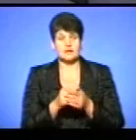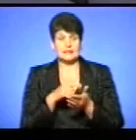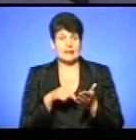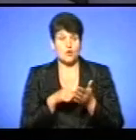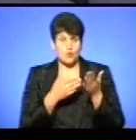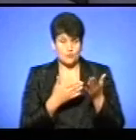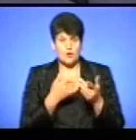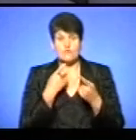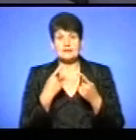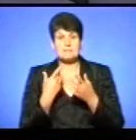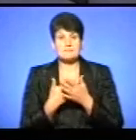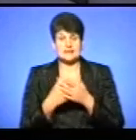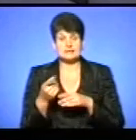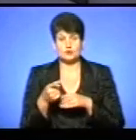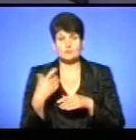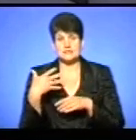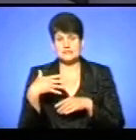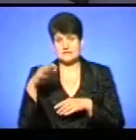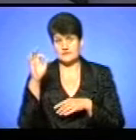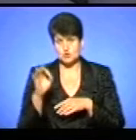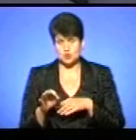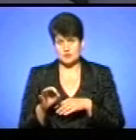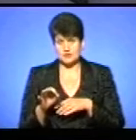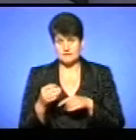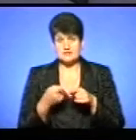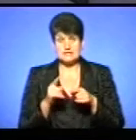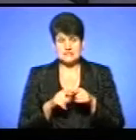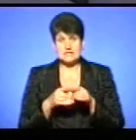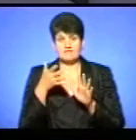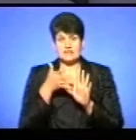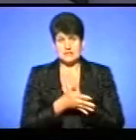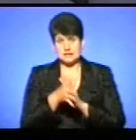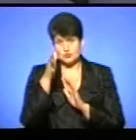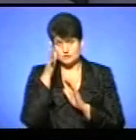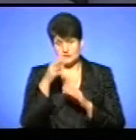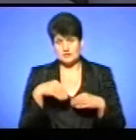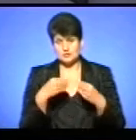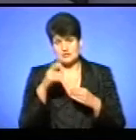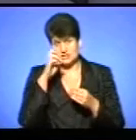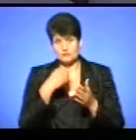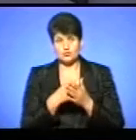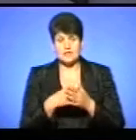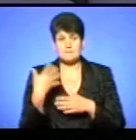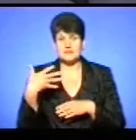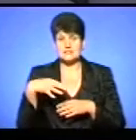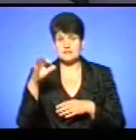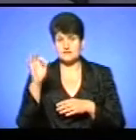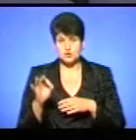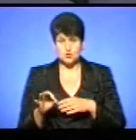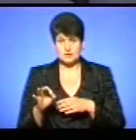якщо взяти приклад Тернополя, то 50% фактично витратного освіту покривається з державного бюджету, а 50%